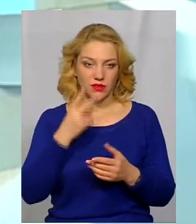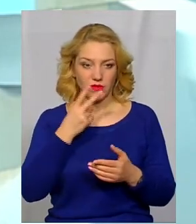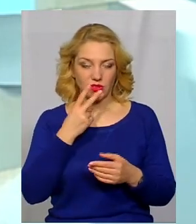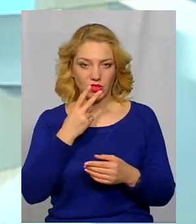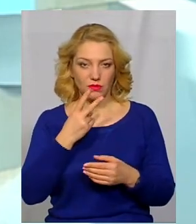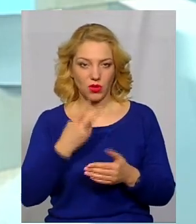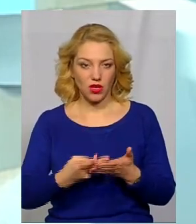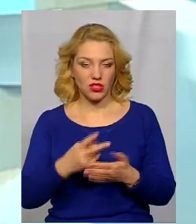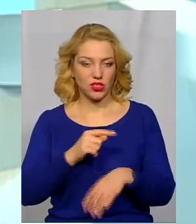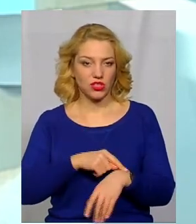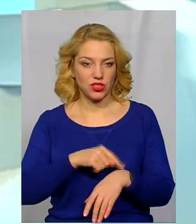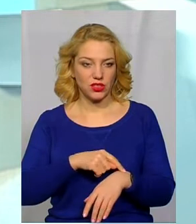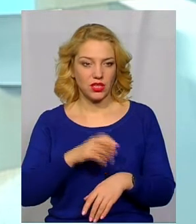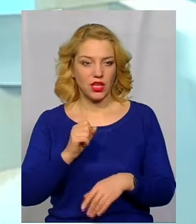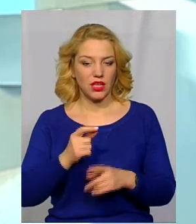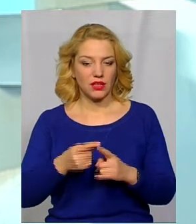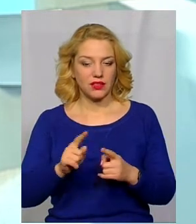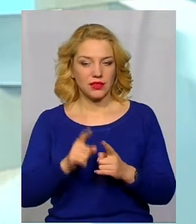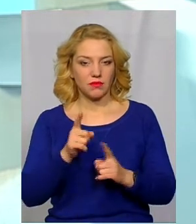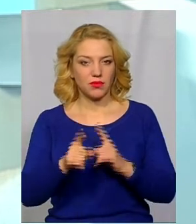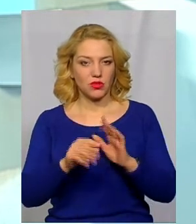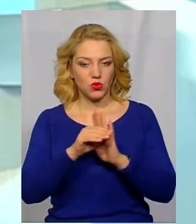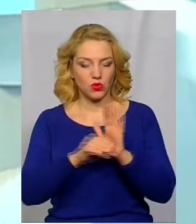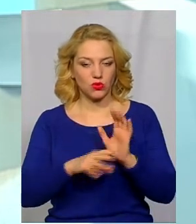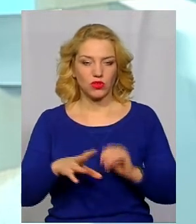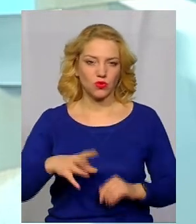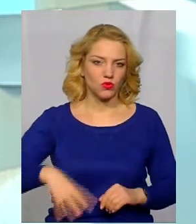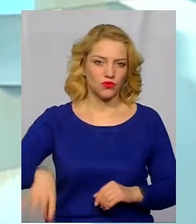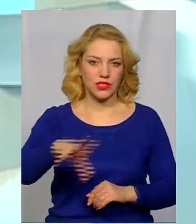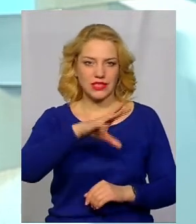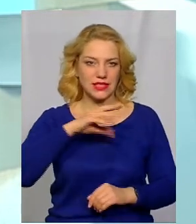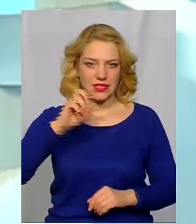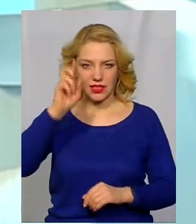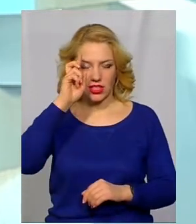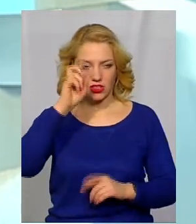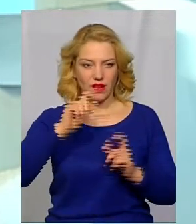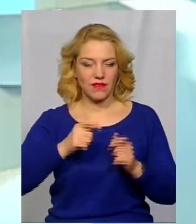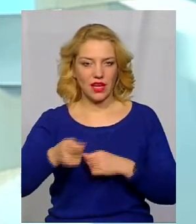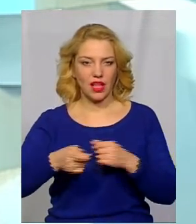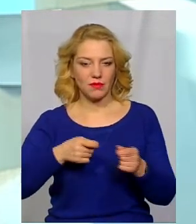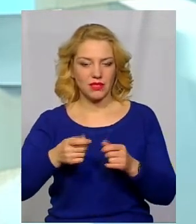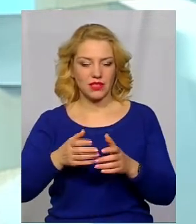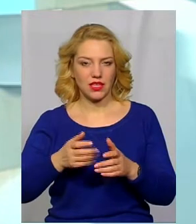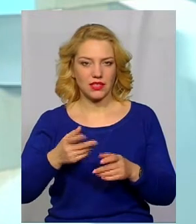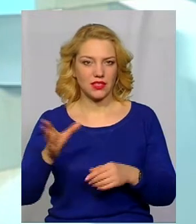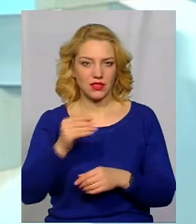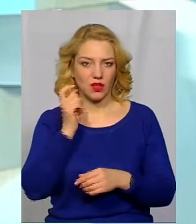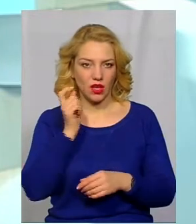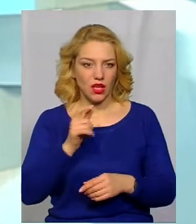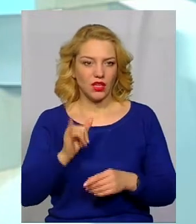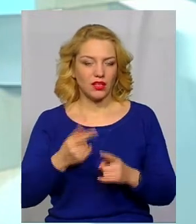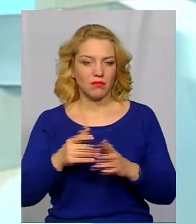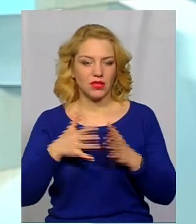В даному випадку структурні перетворення відбуваються у всіх державних адміністраціях, так чи інакше, в більшості з них. І